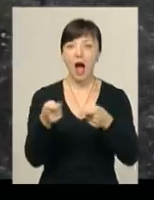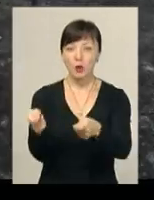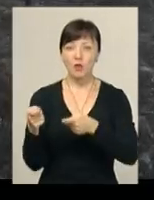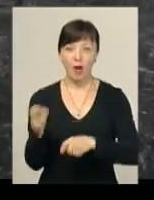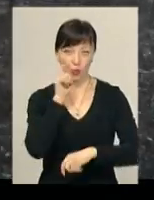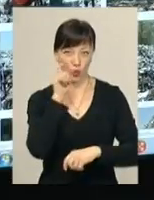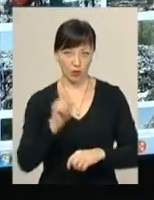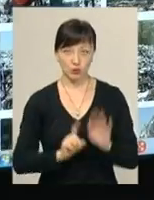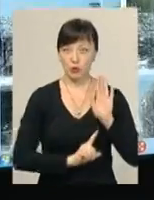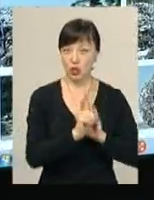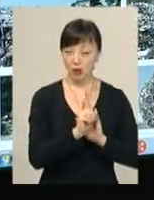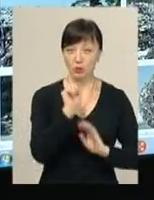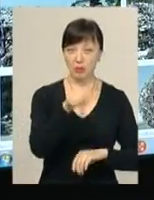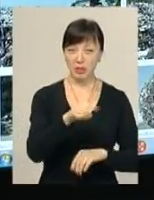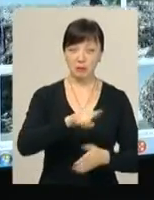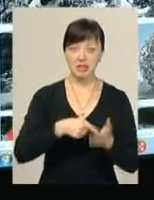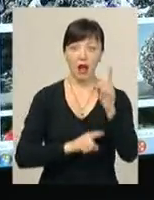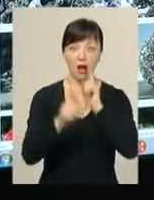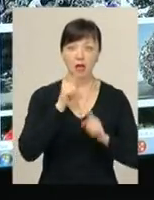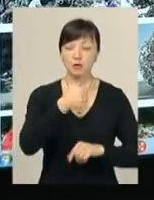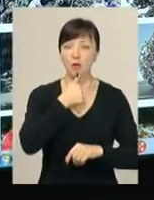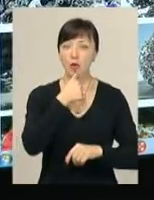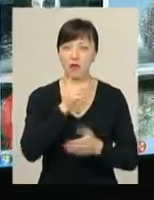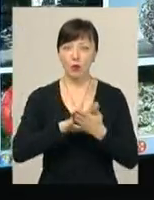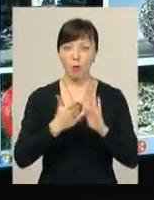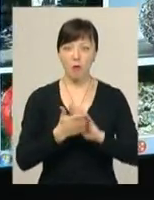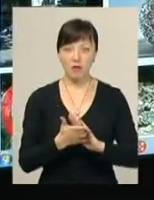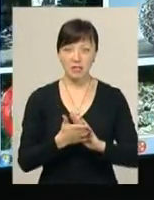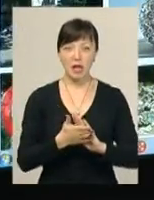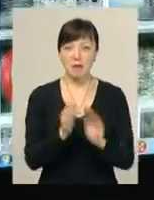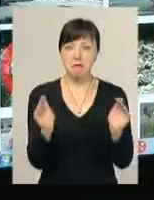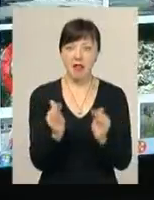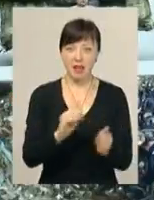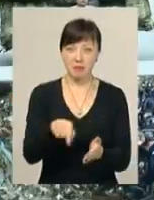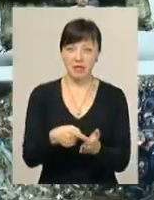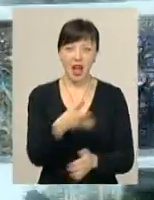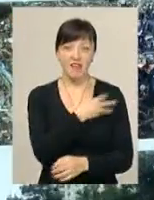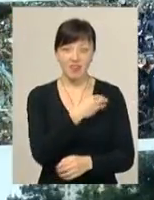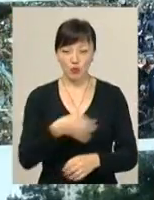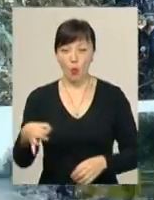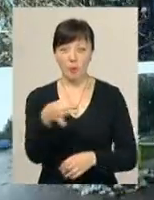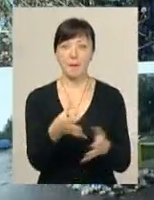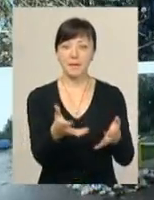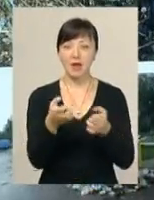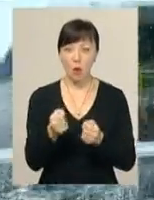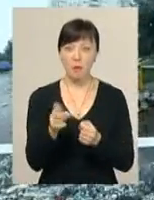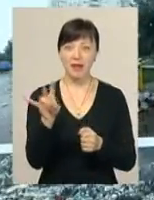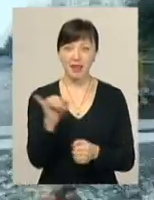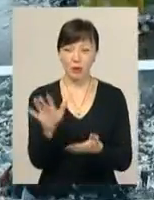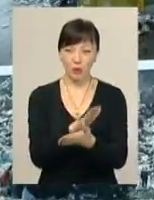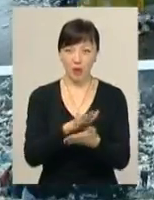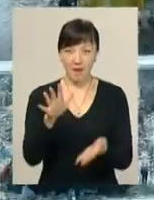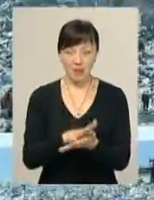Україною. Спочатку тамтешня міська рада спробувала домовитись із містечками Львівщини про прийом та захоронення відходів.